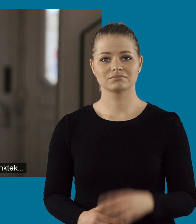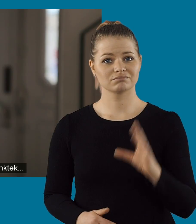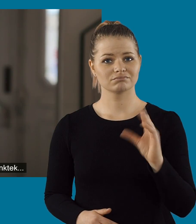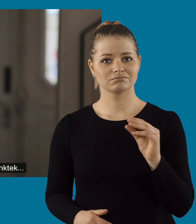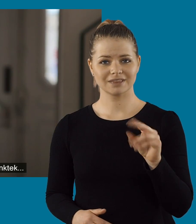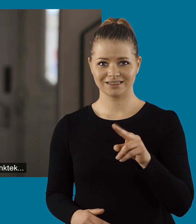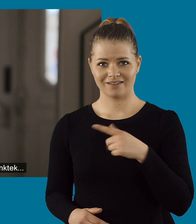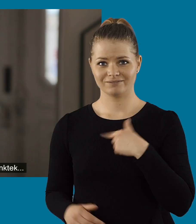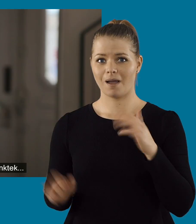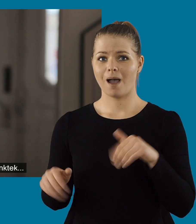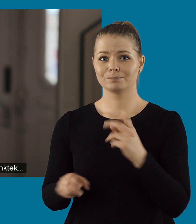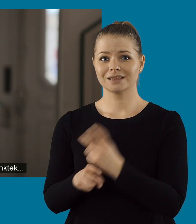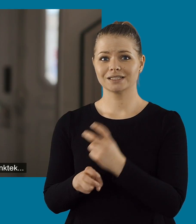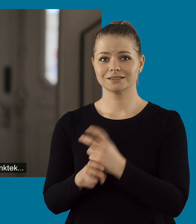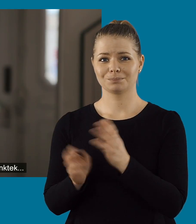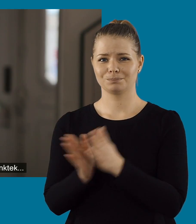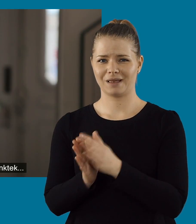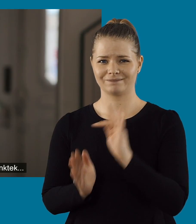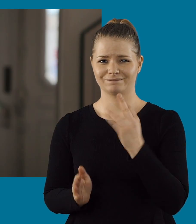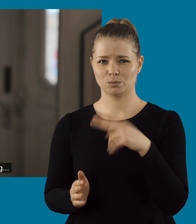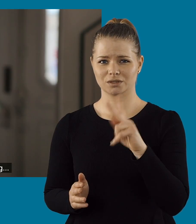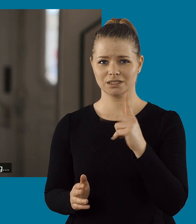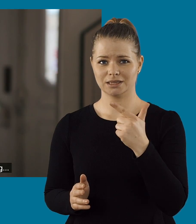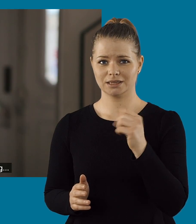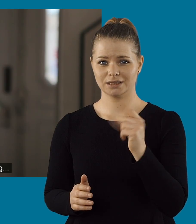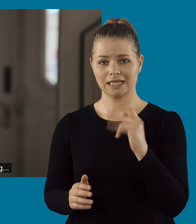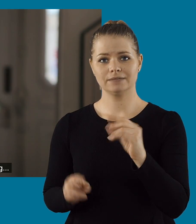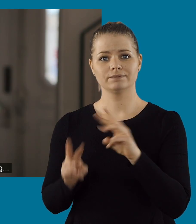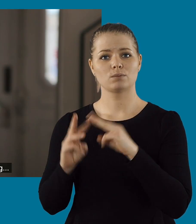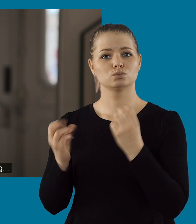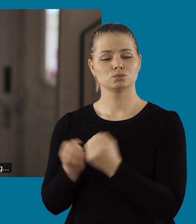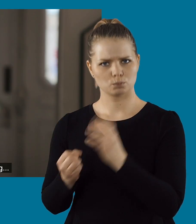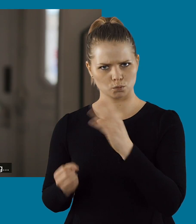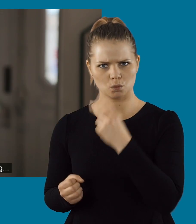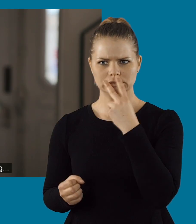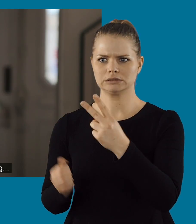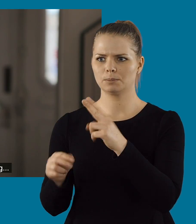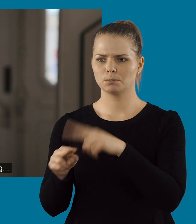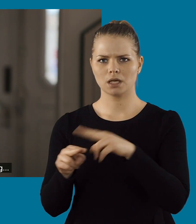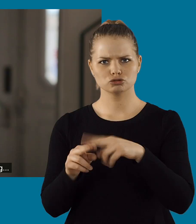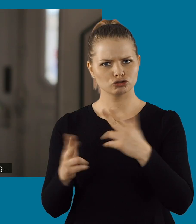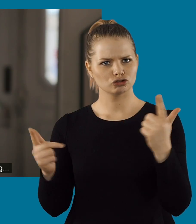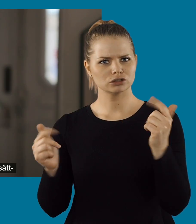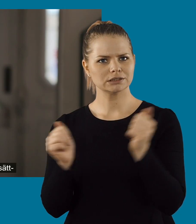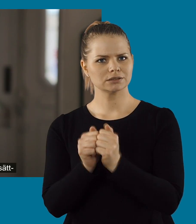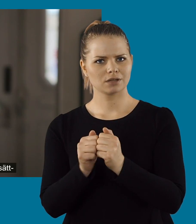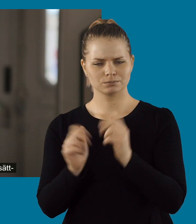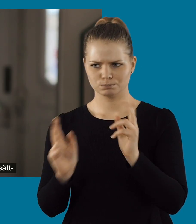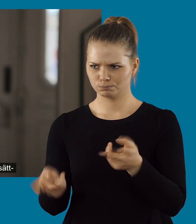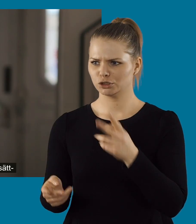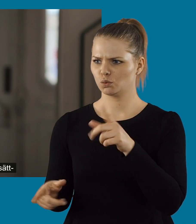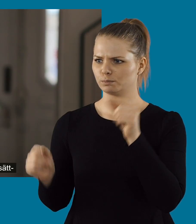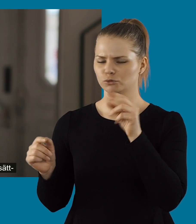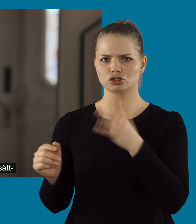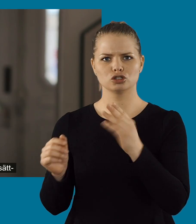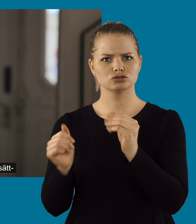Ja, när vi har testat i workshops med Funktech, då för egen del så har det betytt att jag har sett